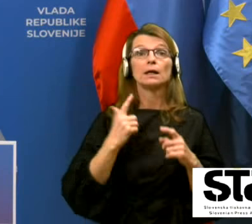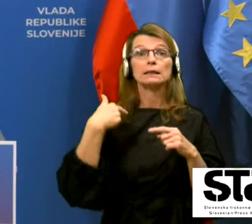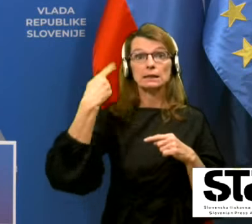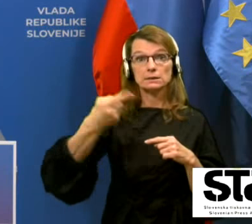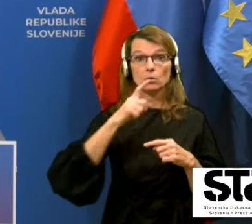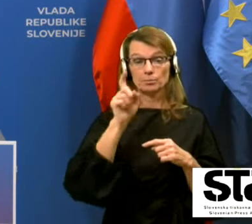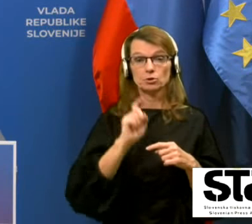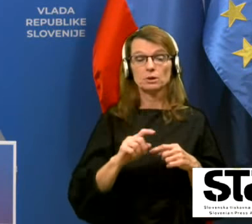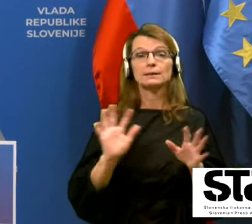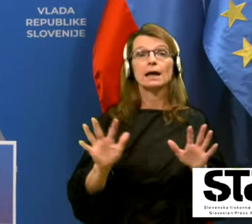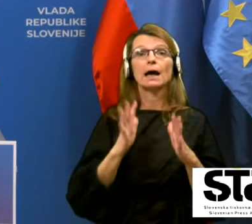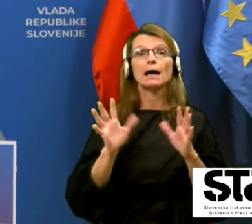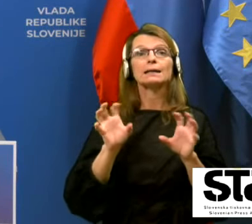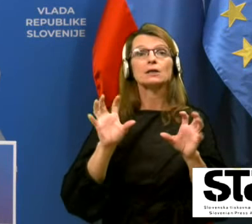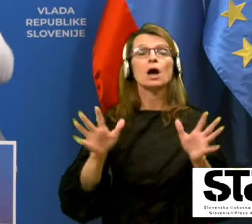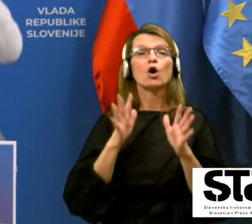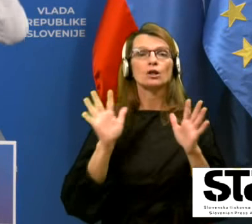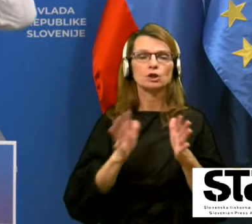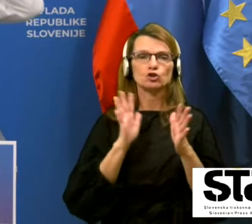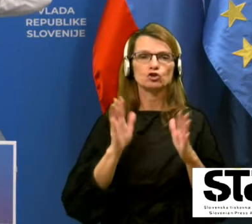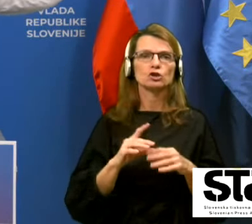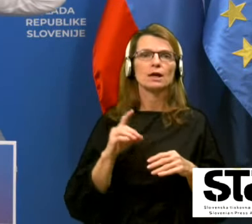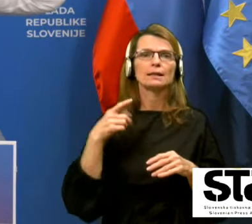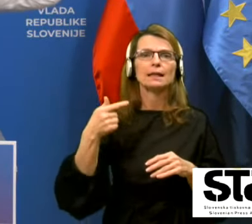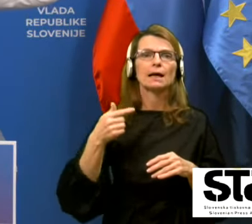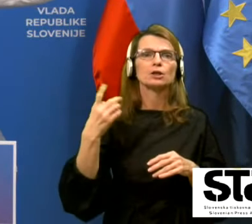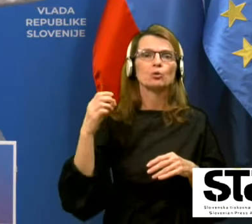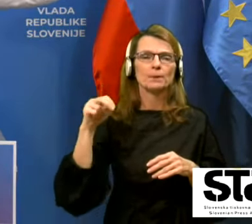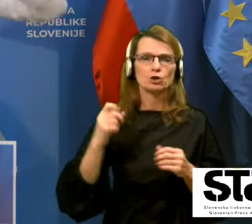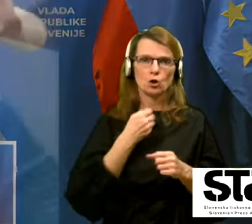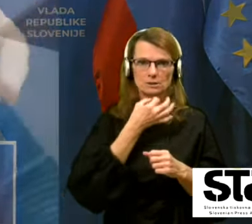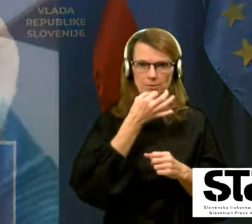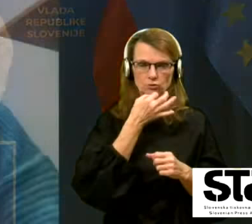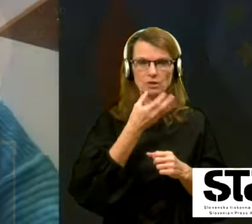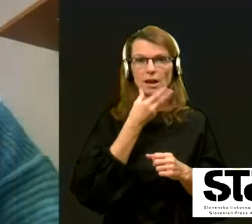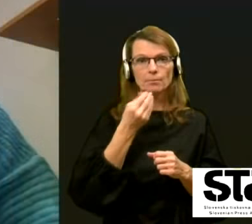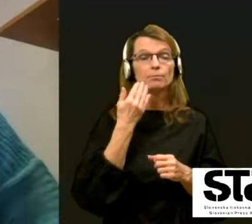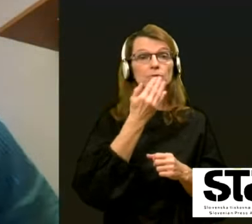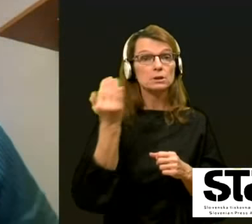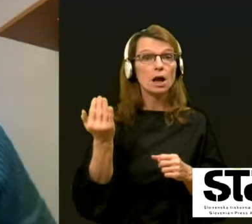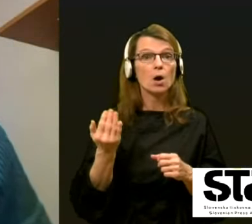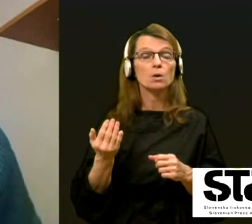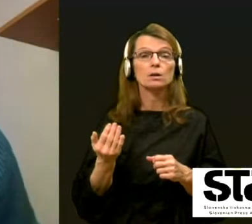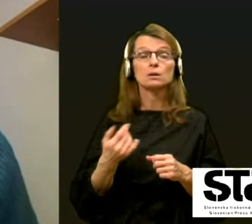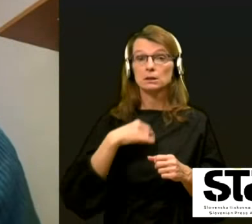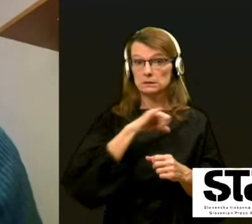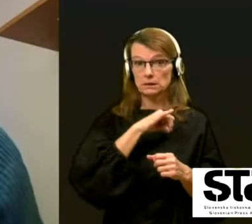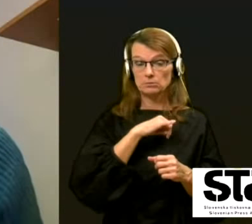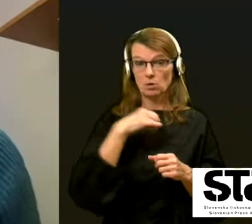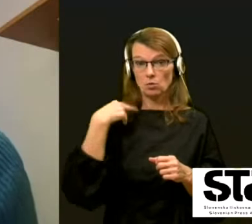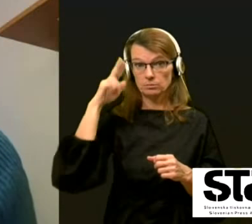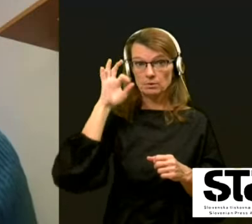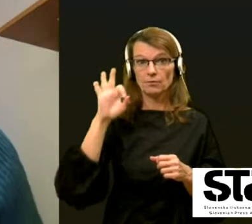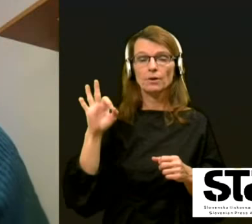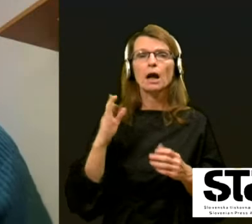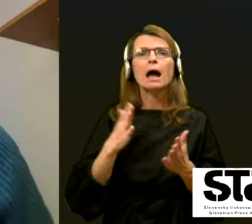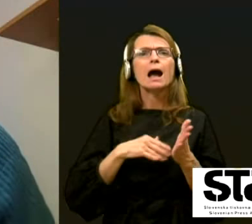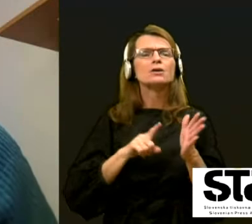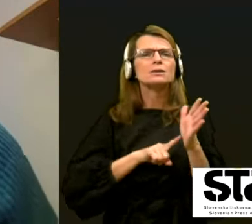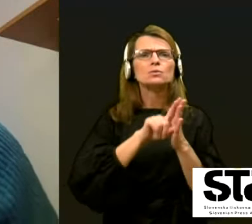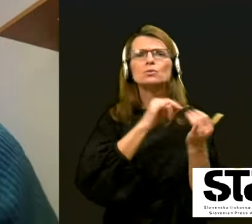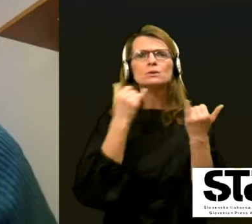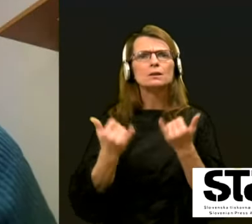Ognišče, zastavlja gospod Tanja Dominko. Lepo pozdravljeni. Zanima me, gospod Fangal, kakšni so rezultati